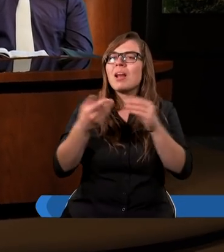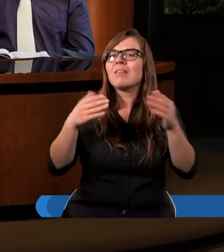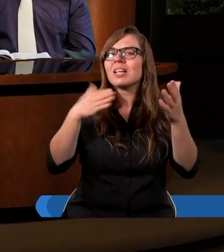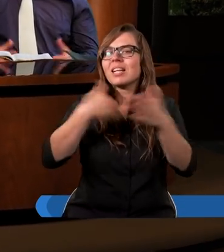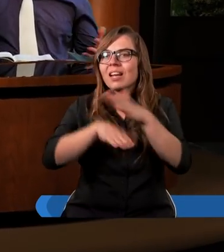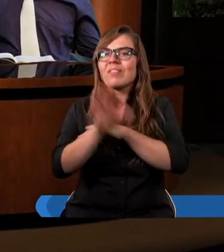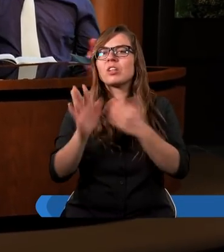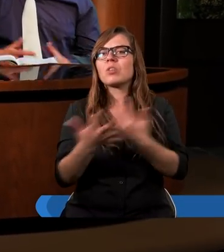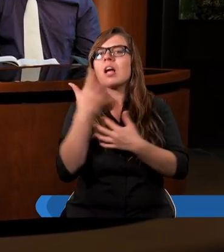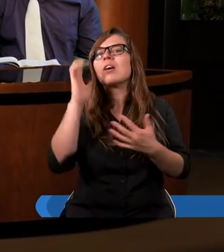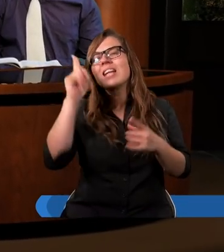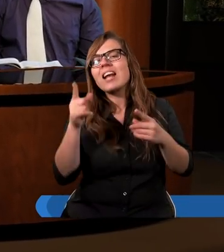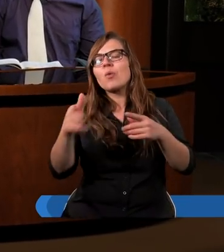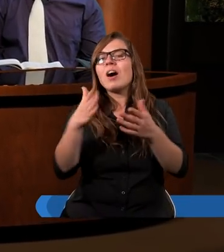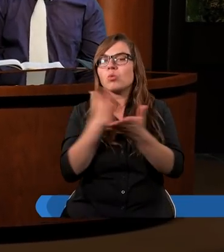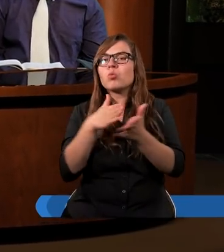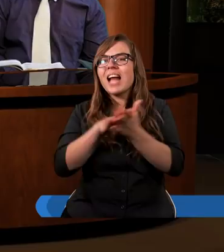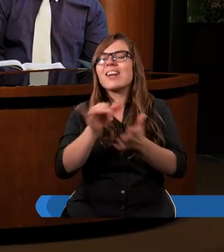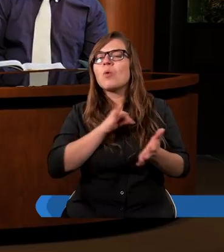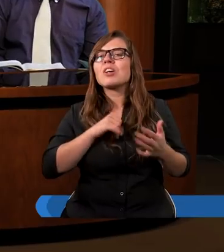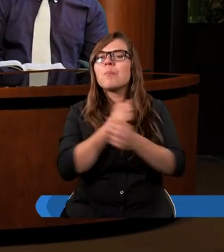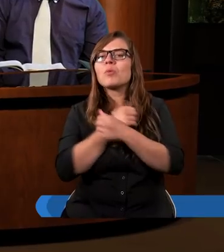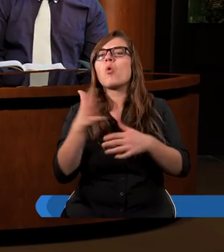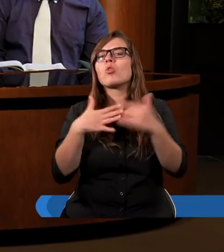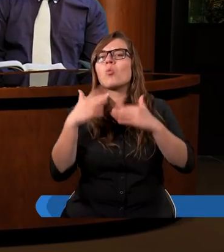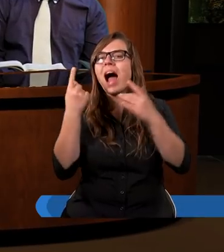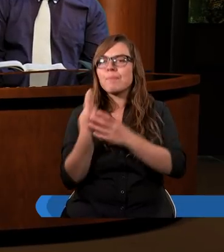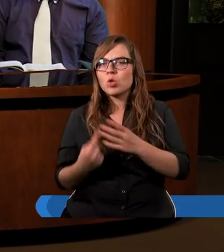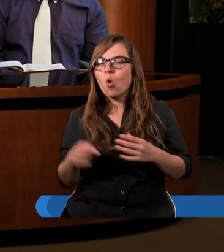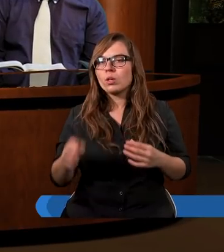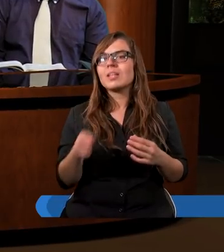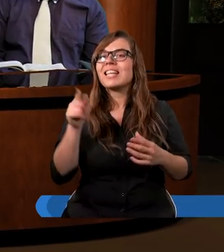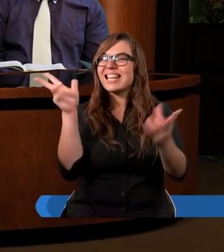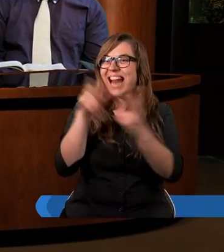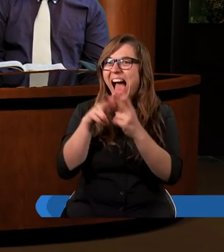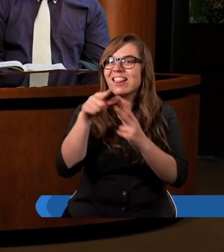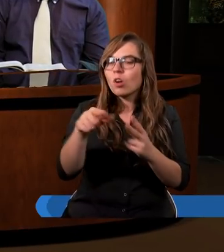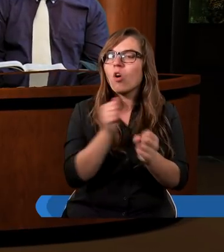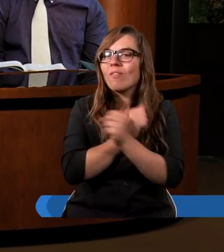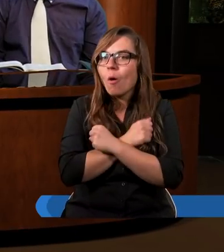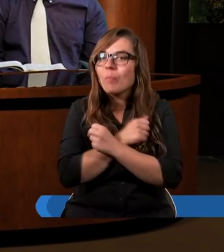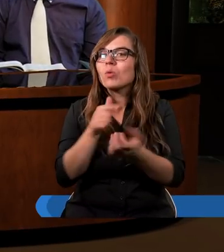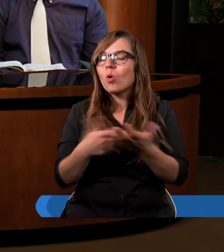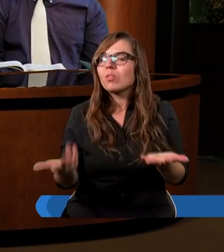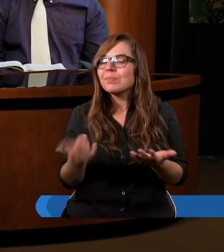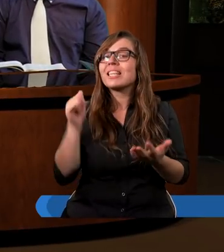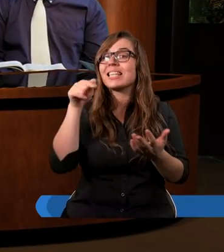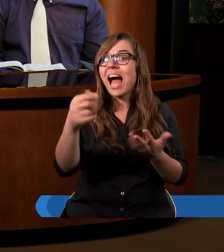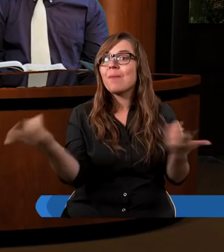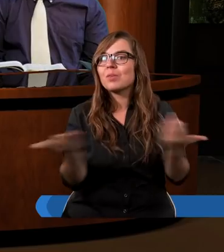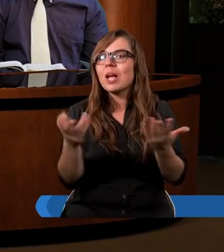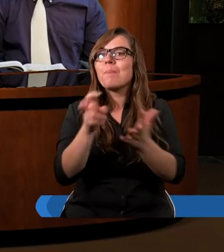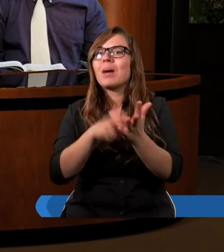przynajmniej słabnąć. Tak. Przede wszystkim zaatakował tą miłość, a jak tam, gdzie brakuje